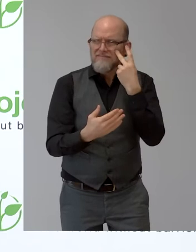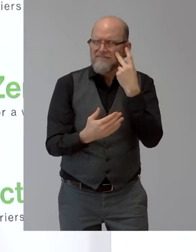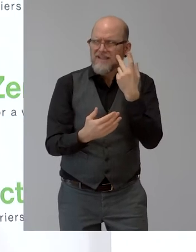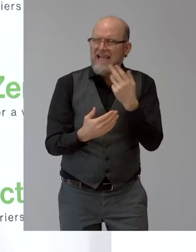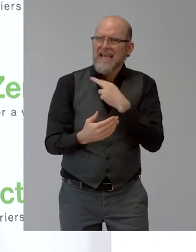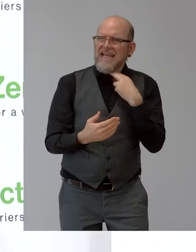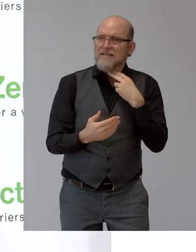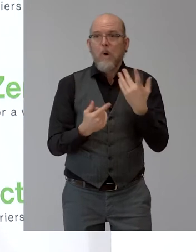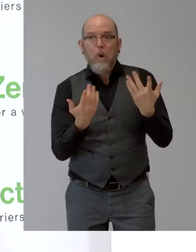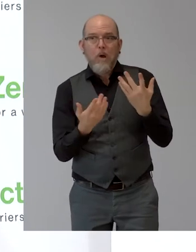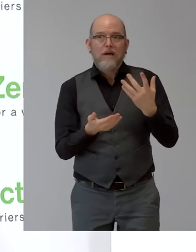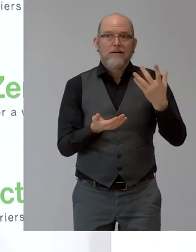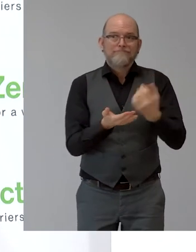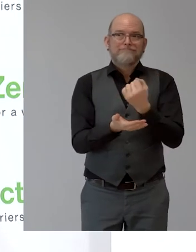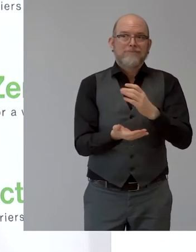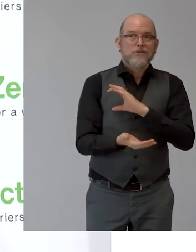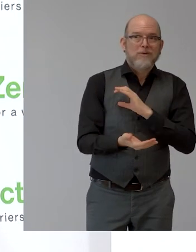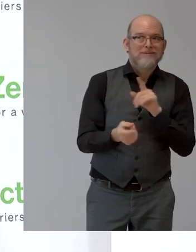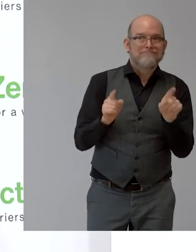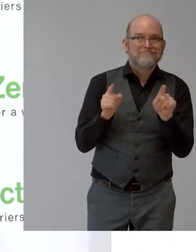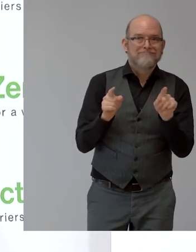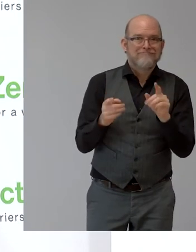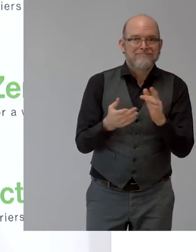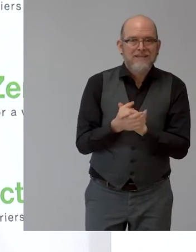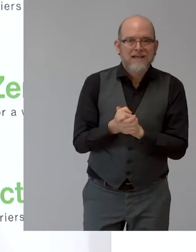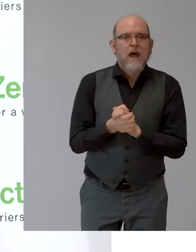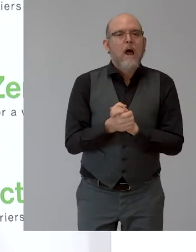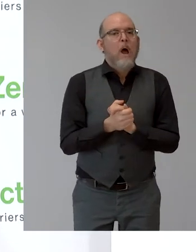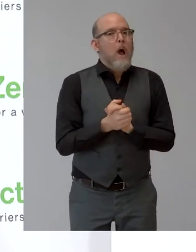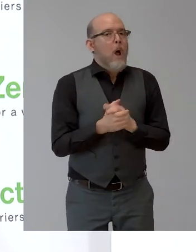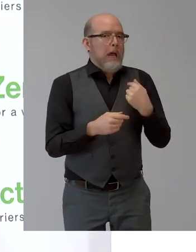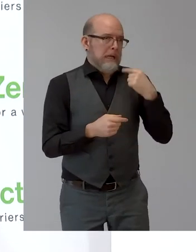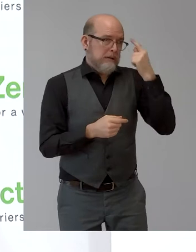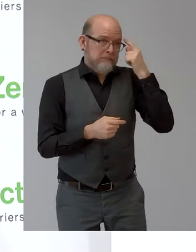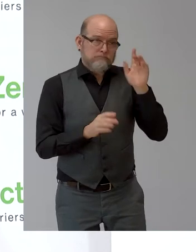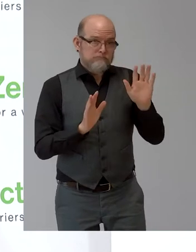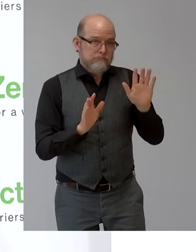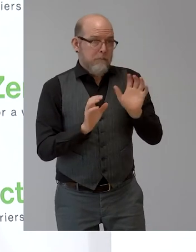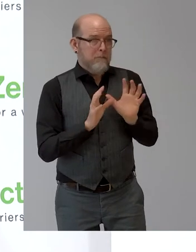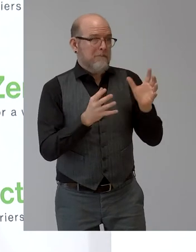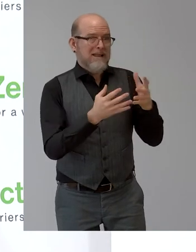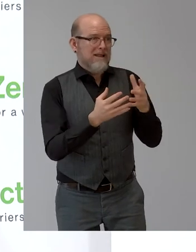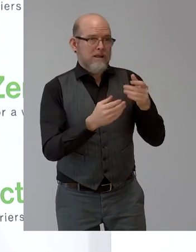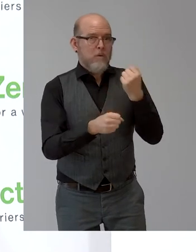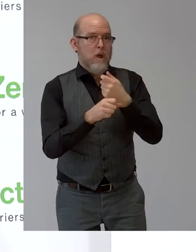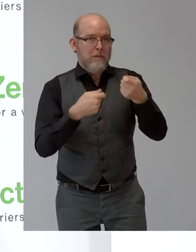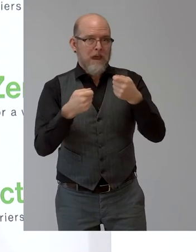Ich glaube, generell stellt die Pandemie den Arbeitsmarkt für große Herausforderungen für alle Menschen in Österreich. Als